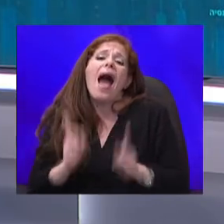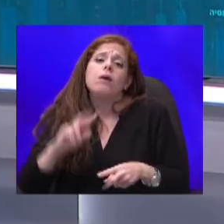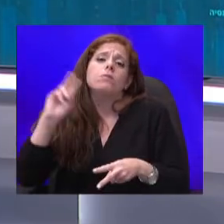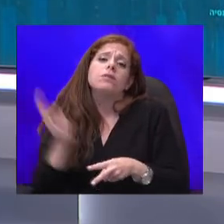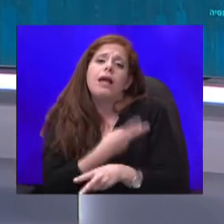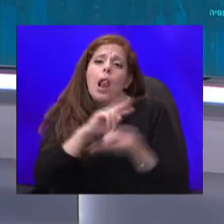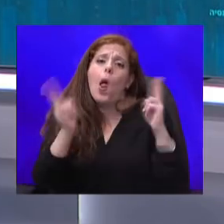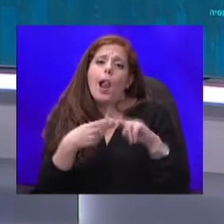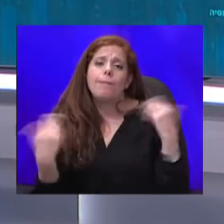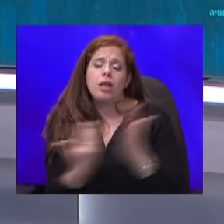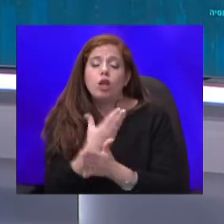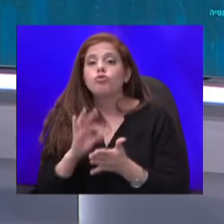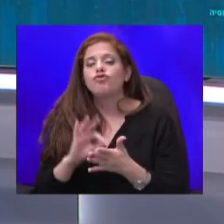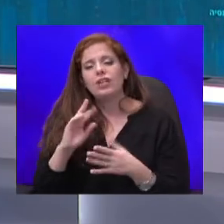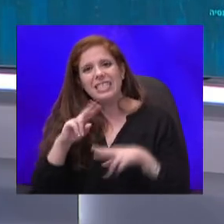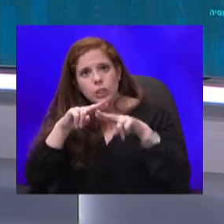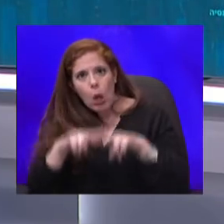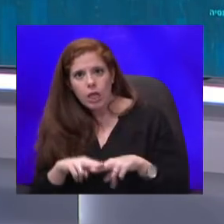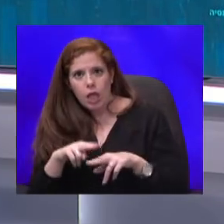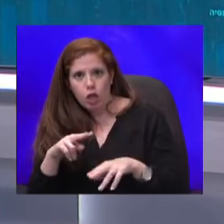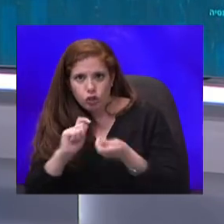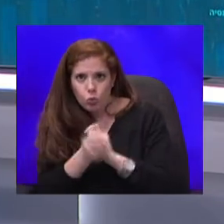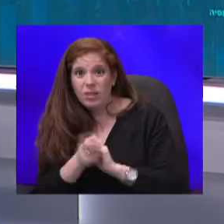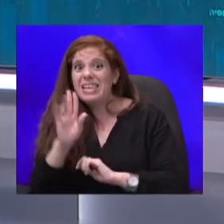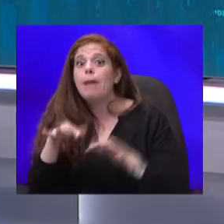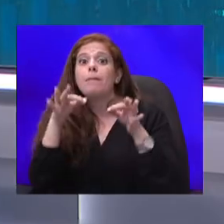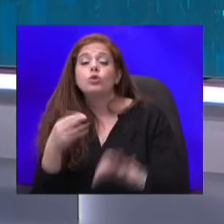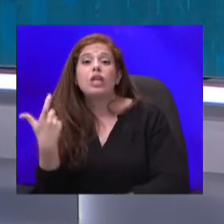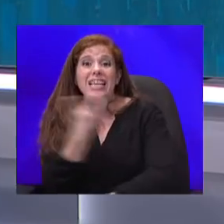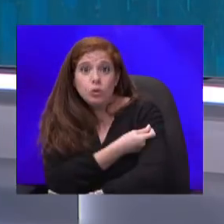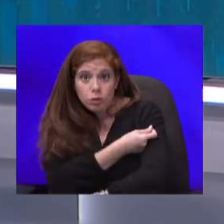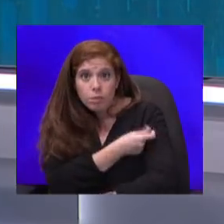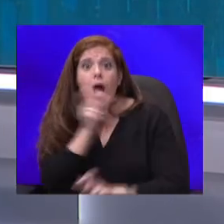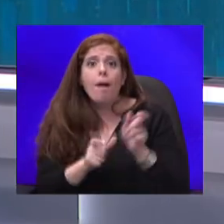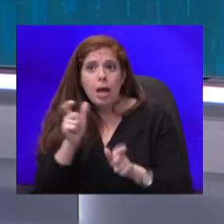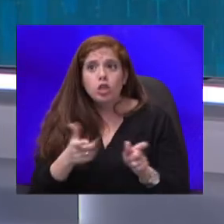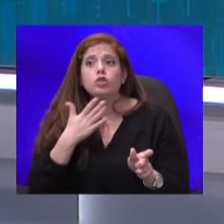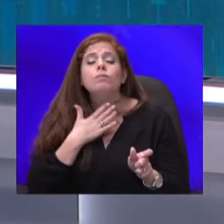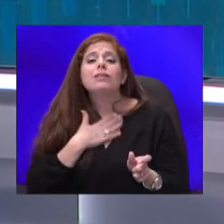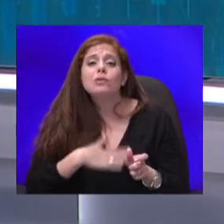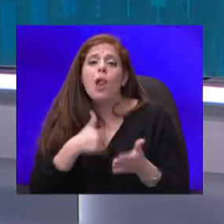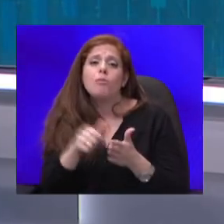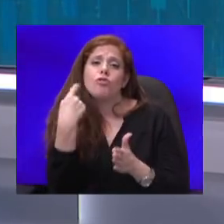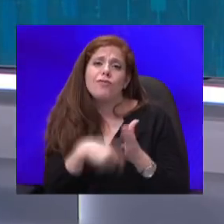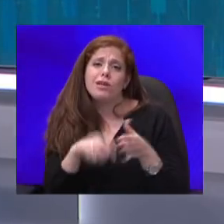למציאות שבה יהיו חיסונים, הרבה אנשים ירצו להמשיך לצרוך דיגיטלית. זה חוסך זמן, זה נוח. לא צריך לבזבז זמן